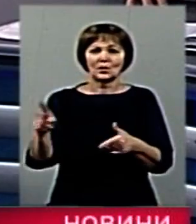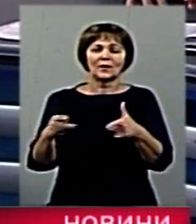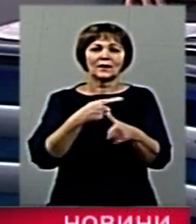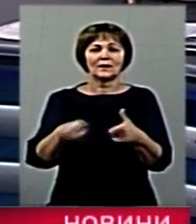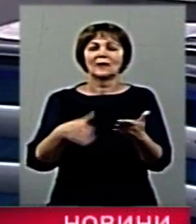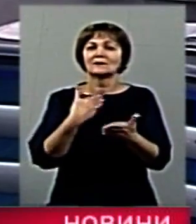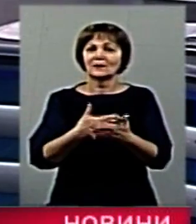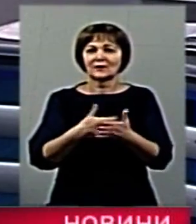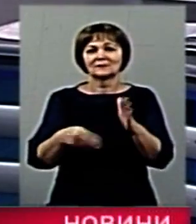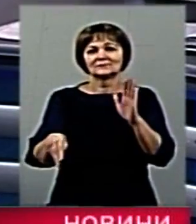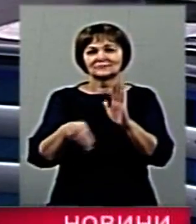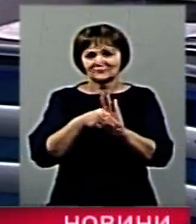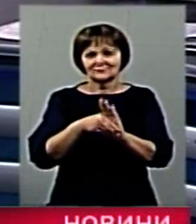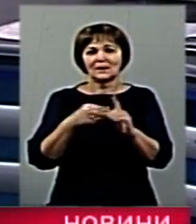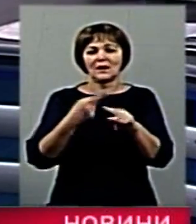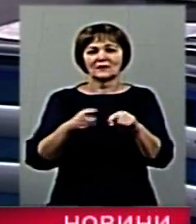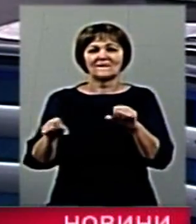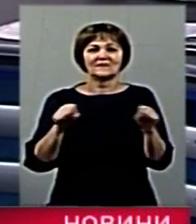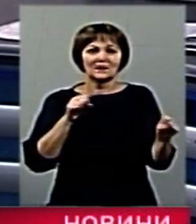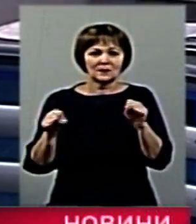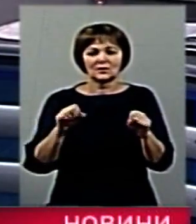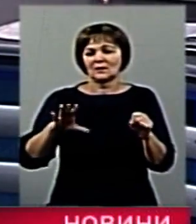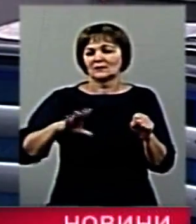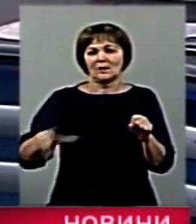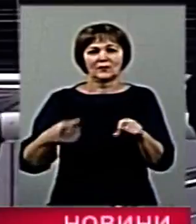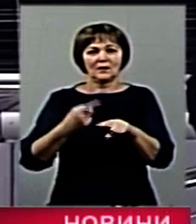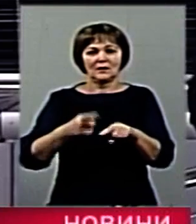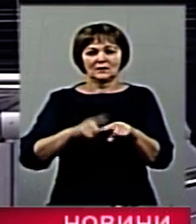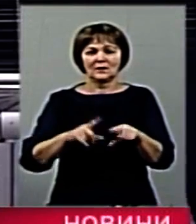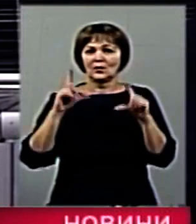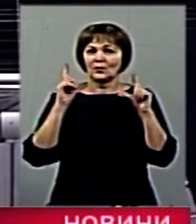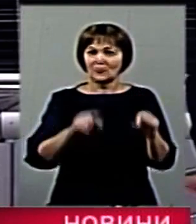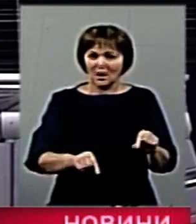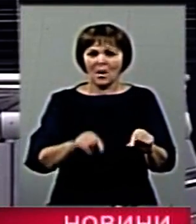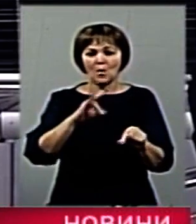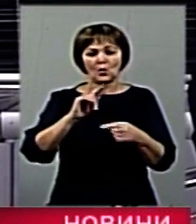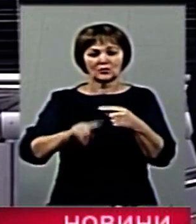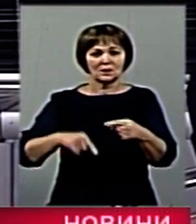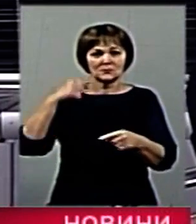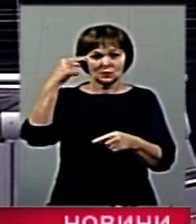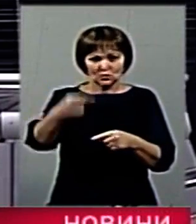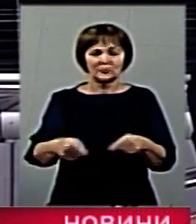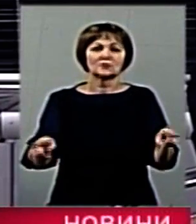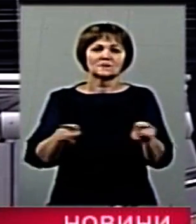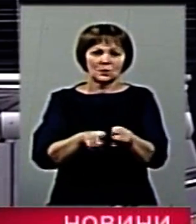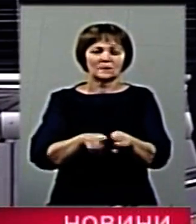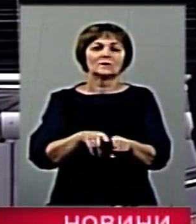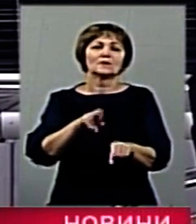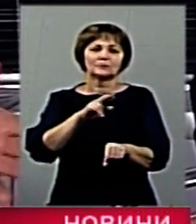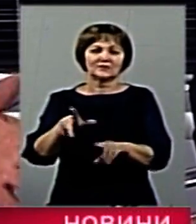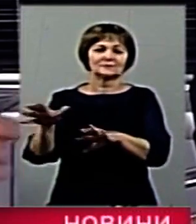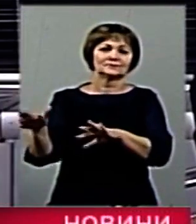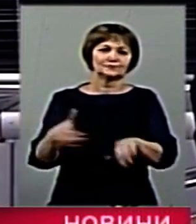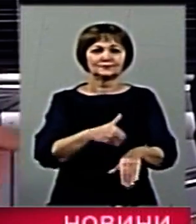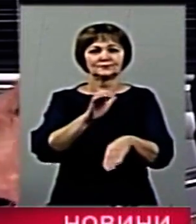або, наприклад, хабар цивільній владі, щоб уникнути мобілізації, але наступна хвиля могла б загребти їх,